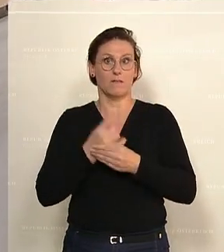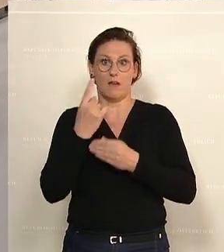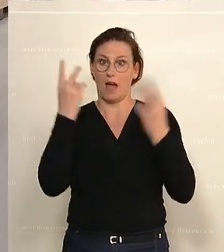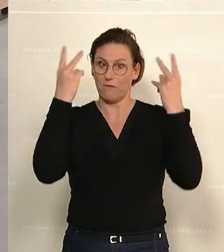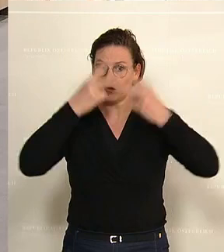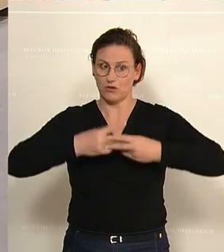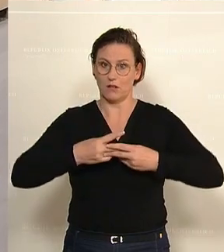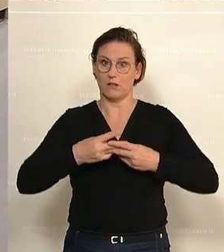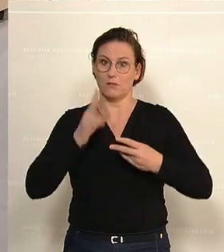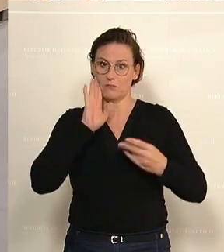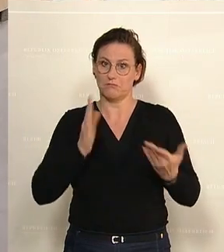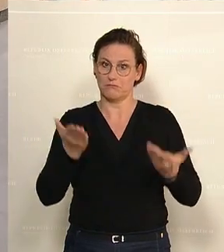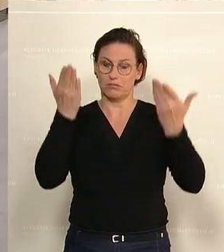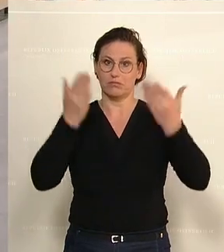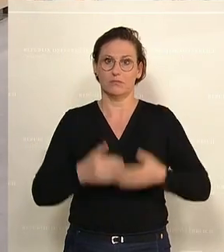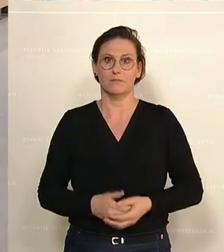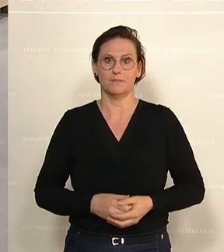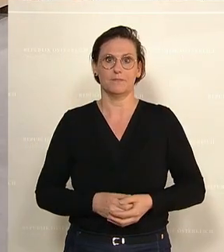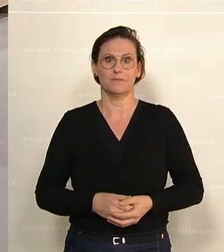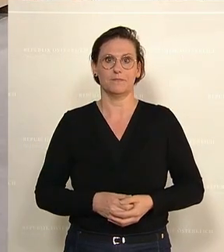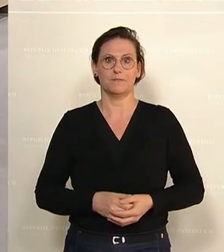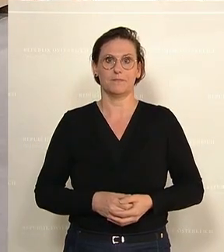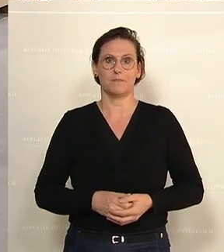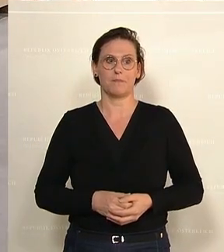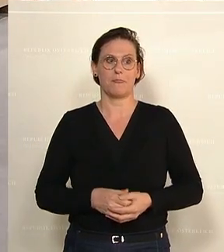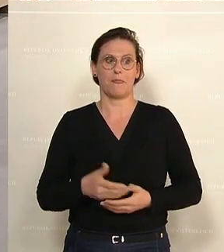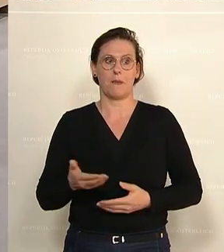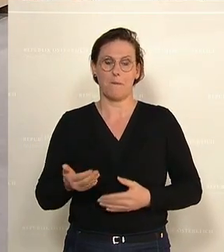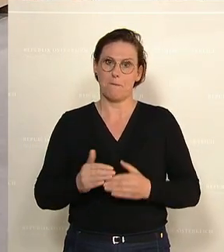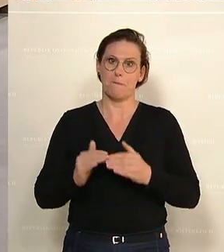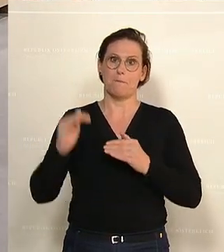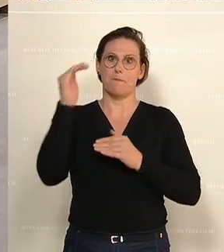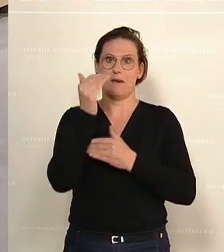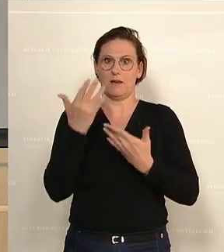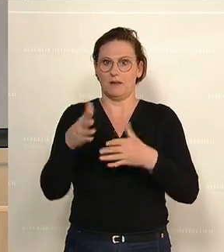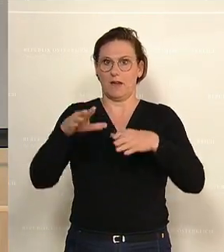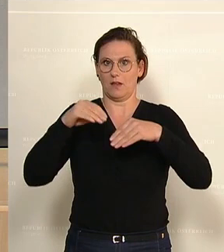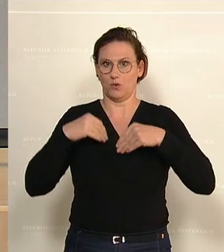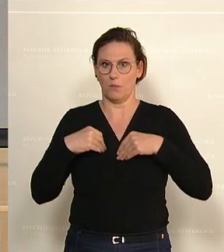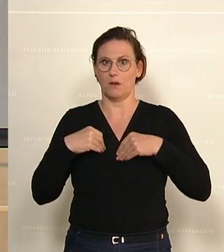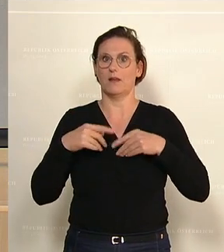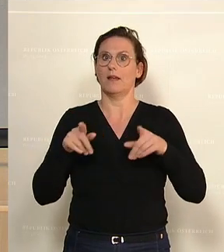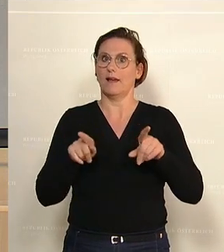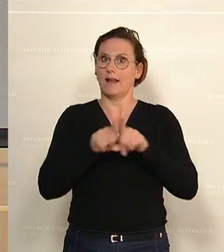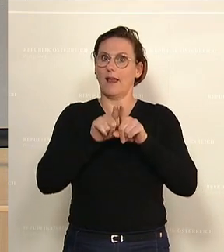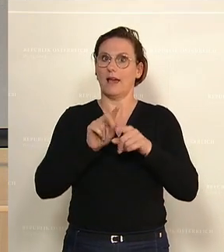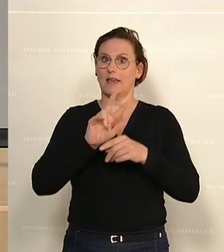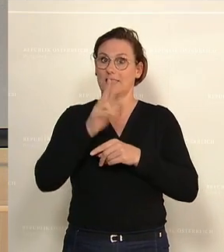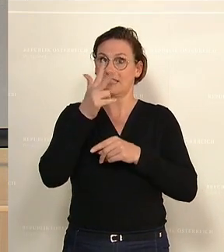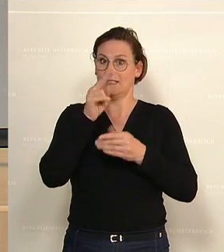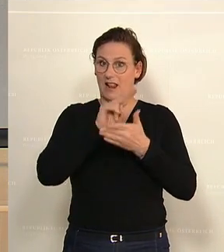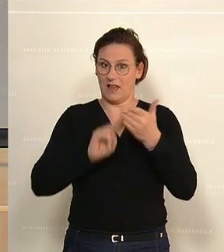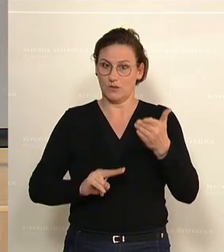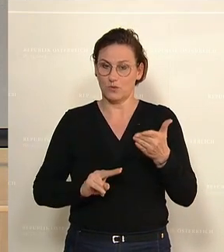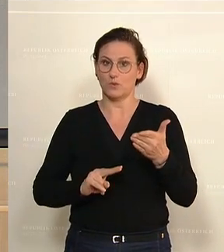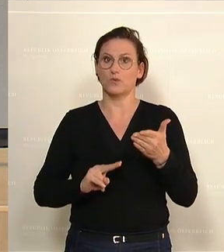diesen Gesetzentwurf aus? Das ist mit Mehrheit so angenommen. Wir kommen zugleich zur dritten Lesung.